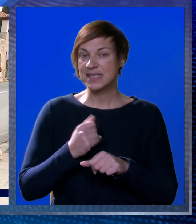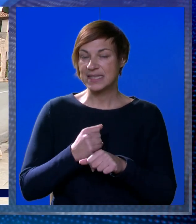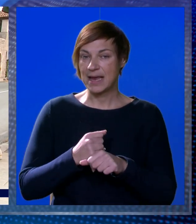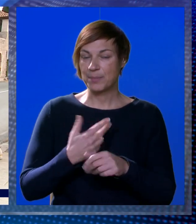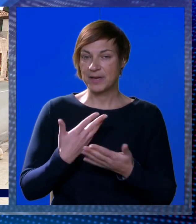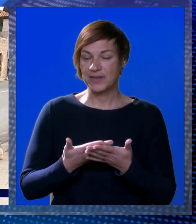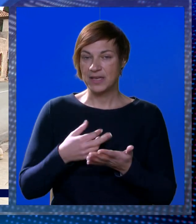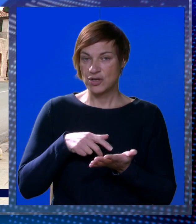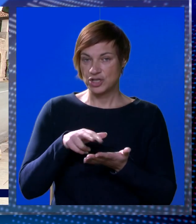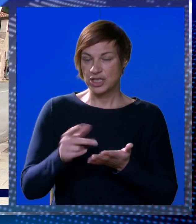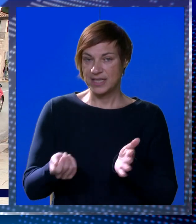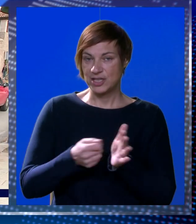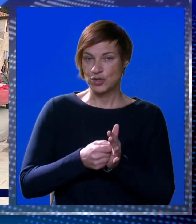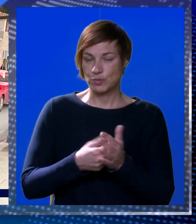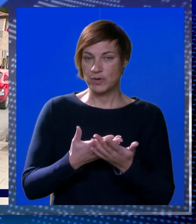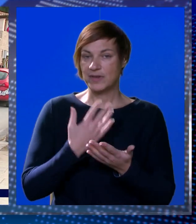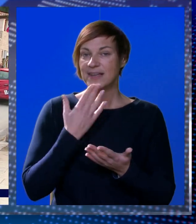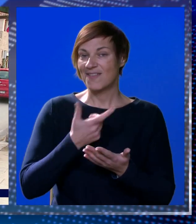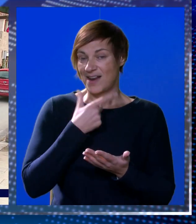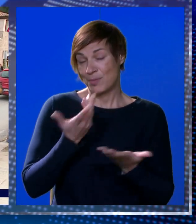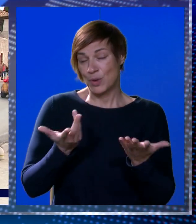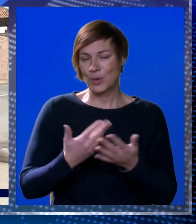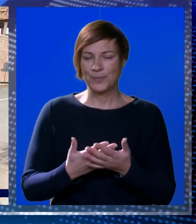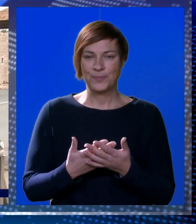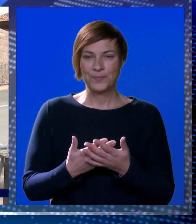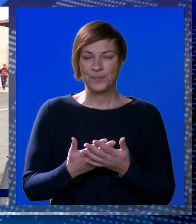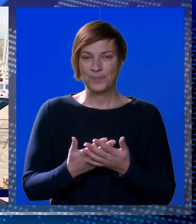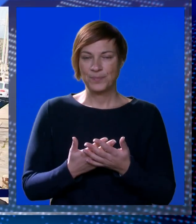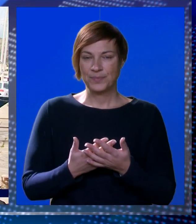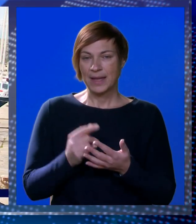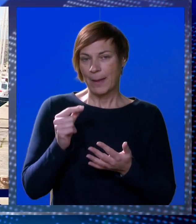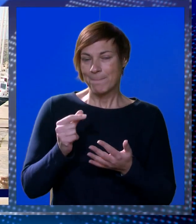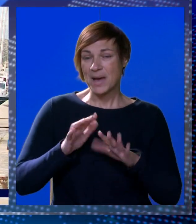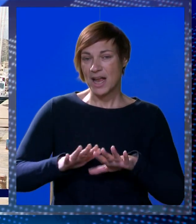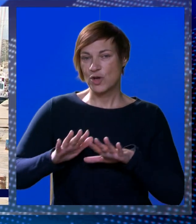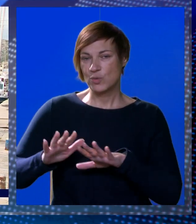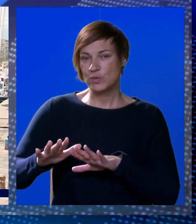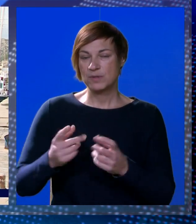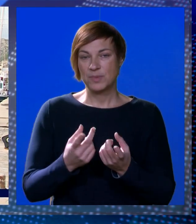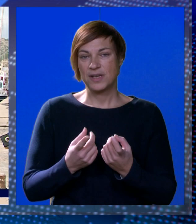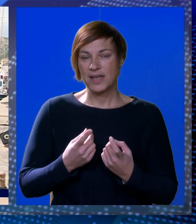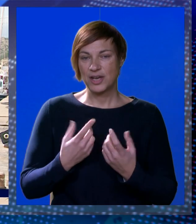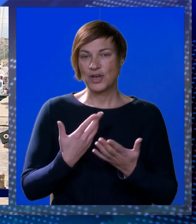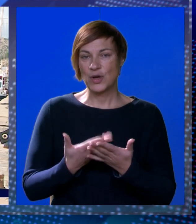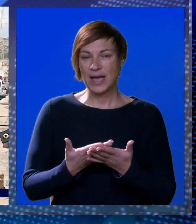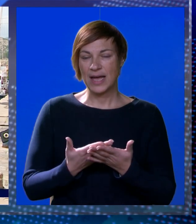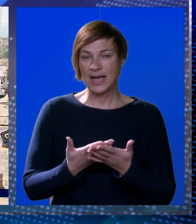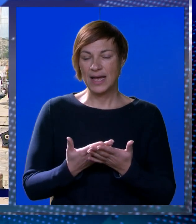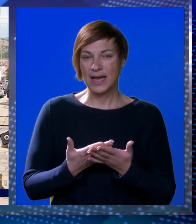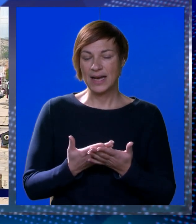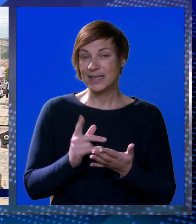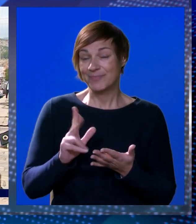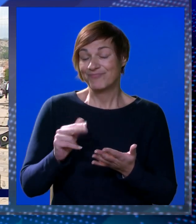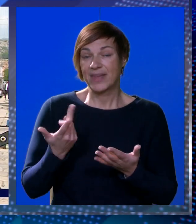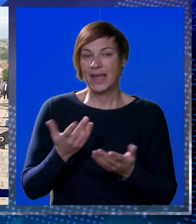napravi kako treba. Pa ćete ići na placu? Molim Bogu, hvala nemošto. A malo je uspareno to, ali oni se